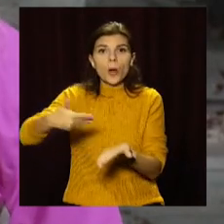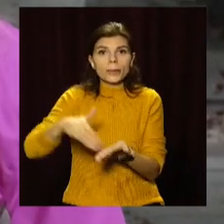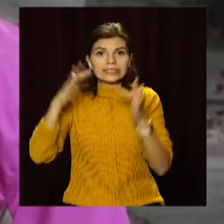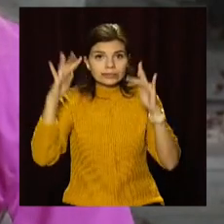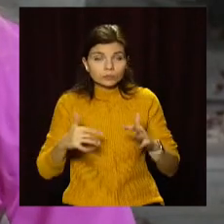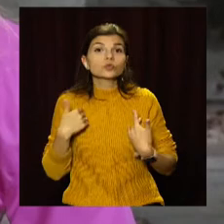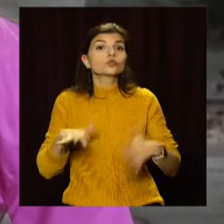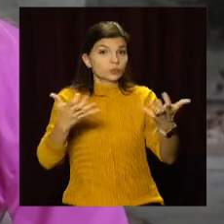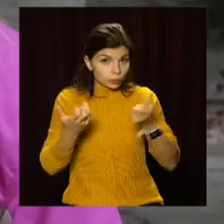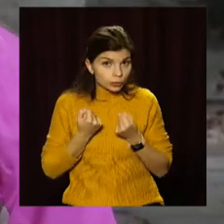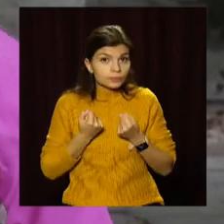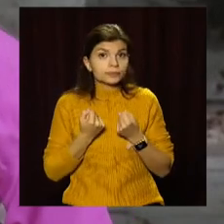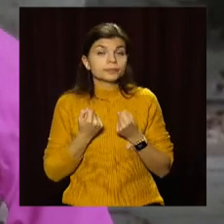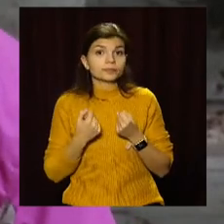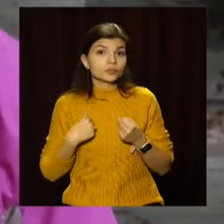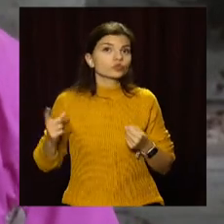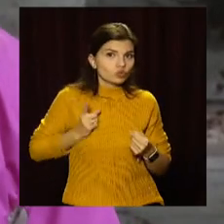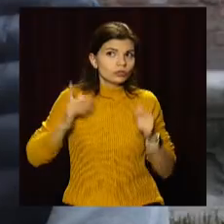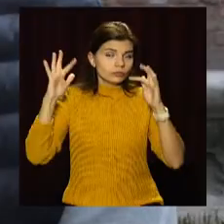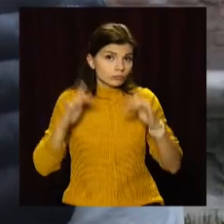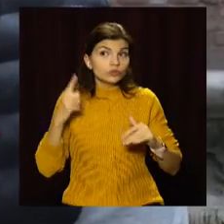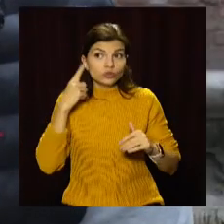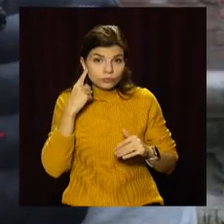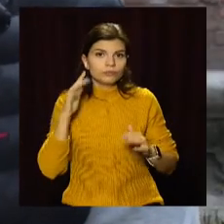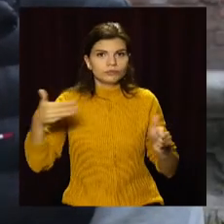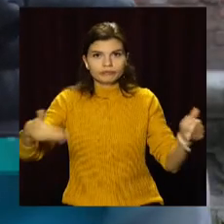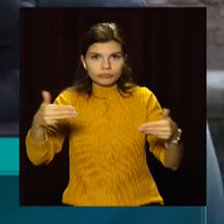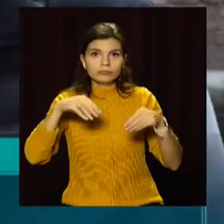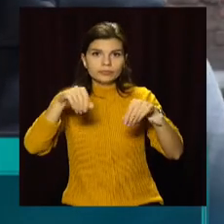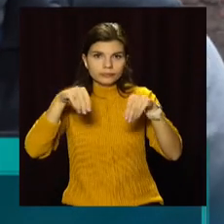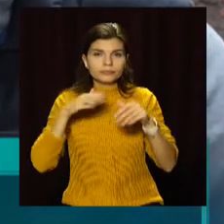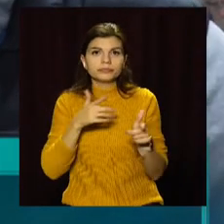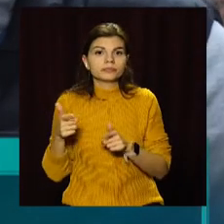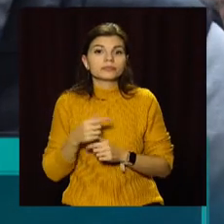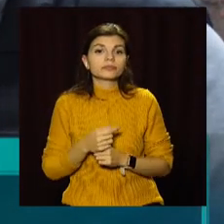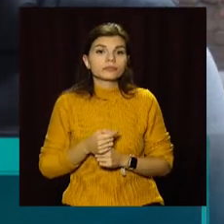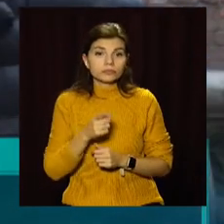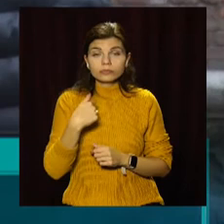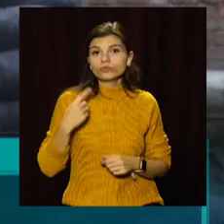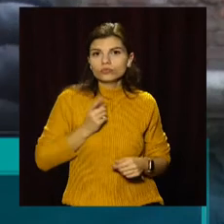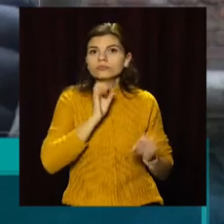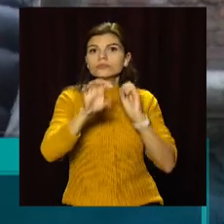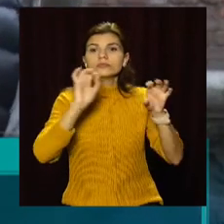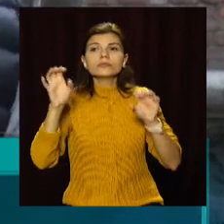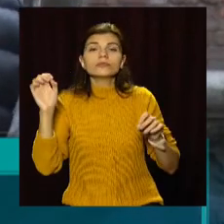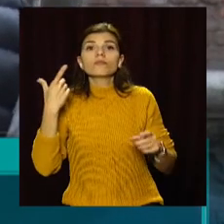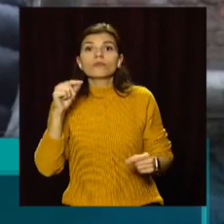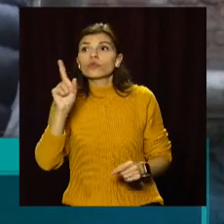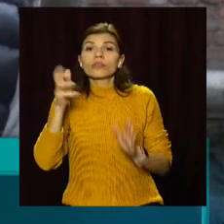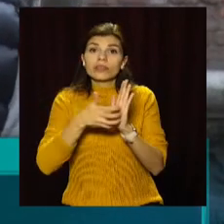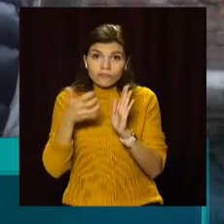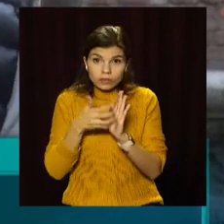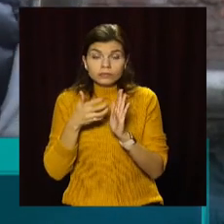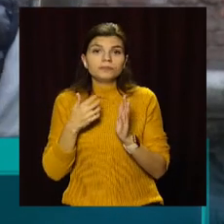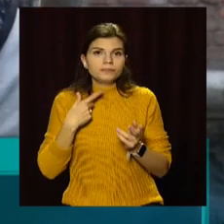теж вже отримали. Тобто чекаємо снігу. Ми розвозимо по заявках мастерів. Якщо де-то не вистачає,